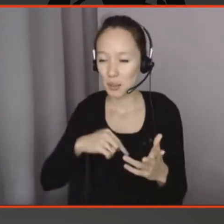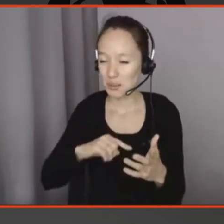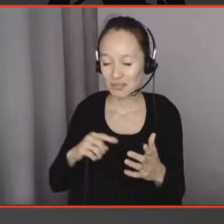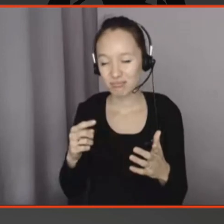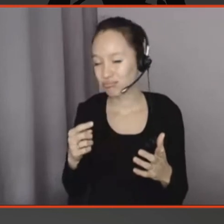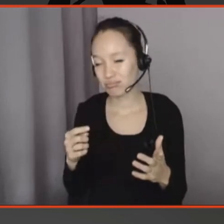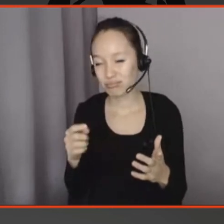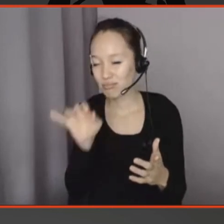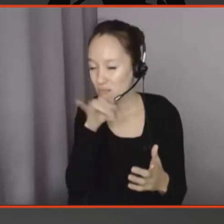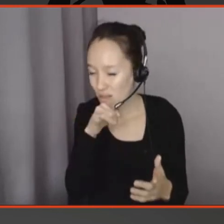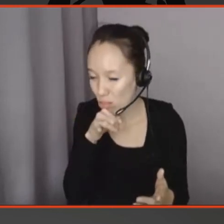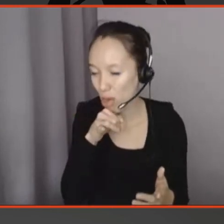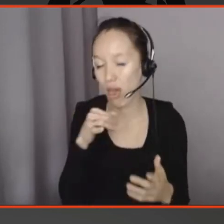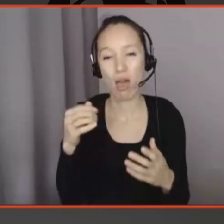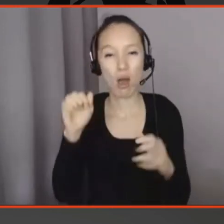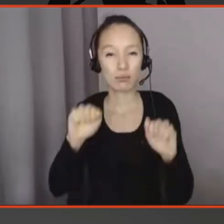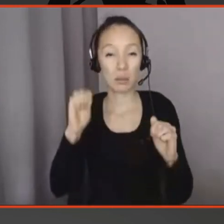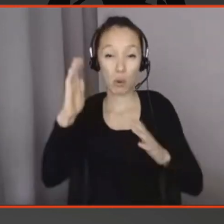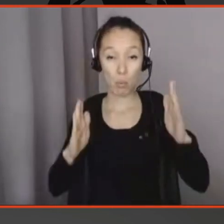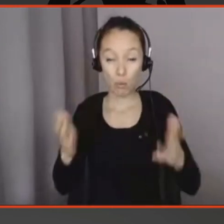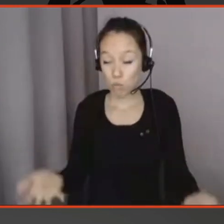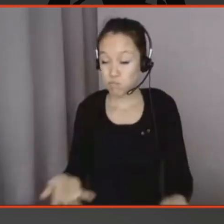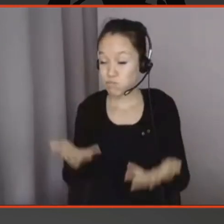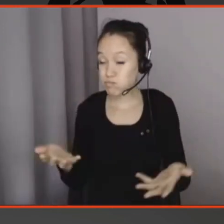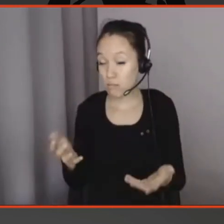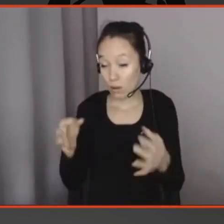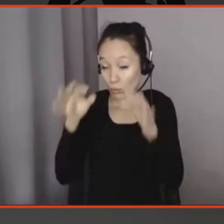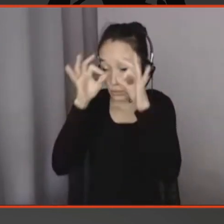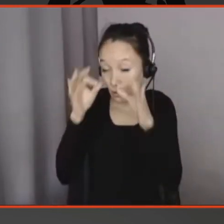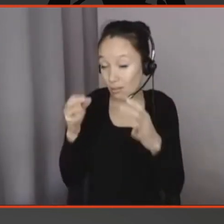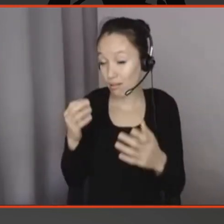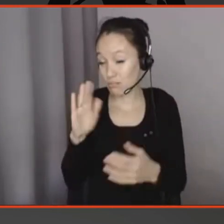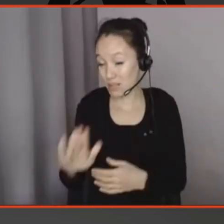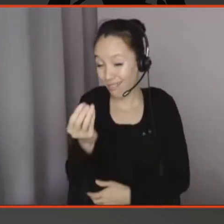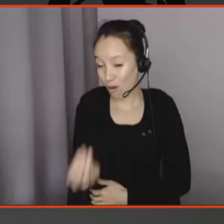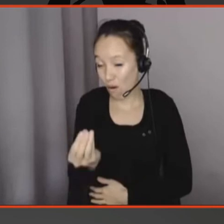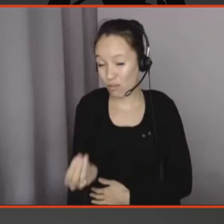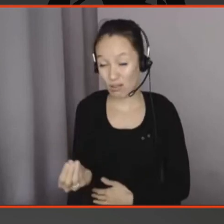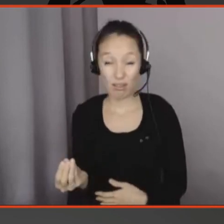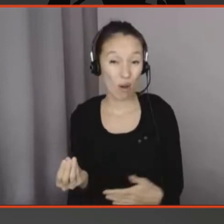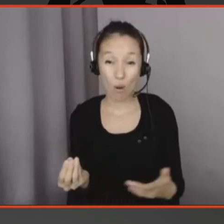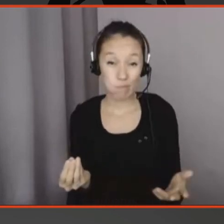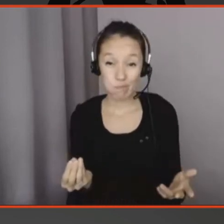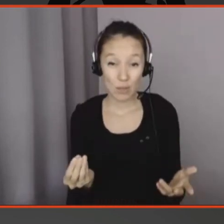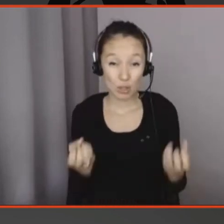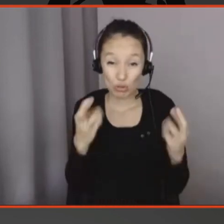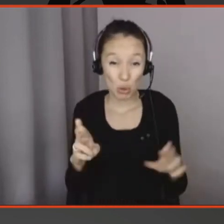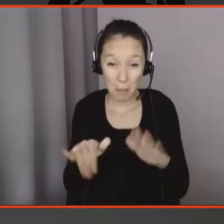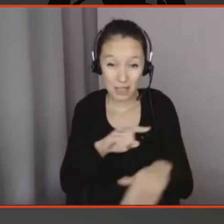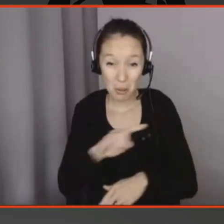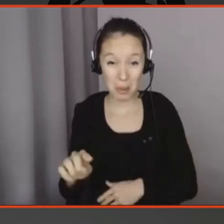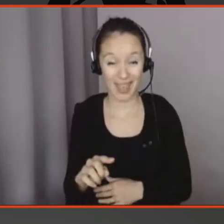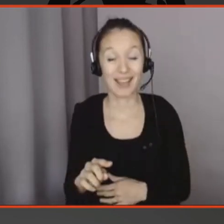robots un peu ridicules avec des yeux d'enfant et ça ne marche pas, ça ne marche pas du tout. À la fin, la question, elle est là. Ça,